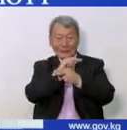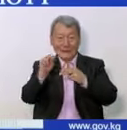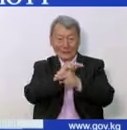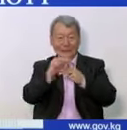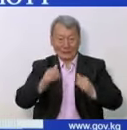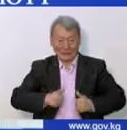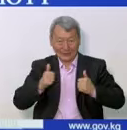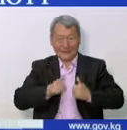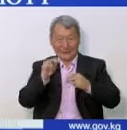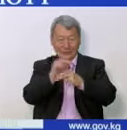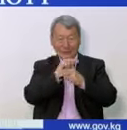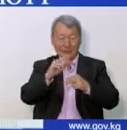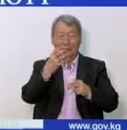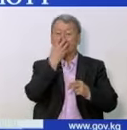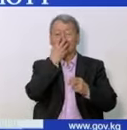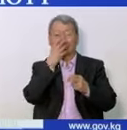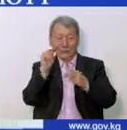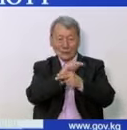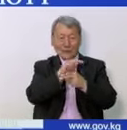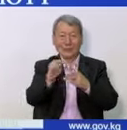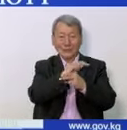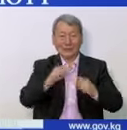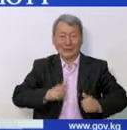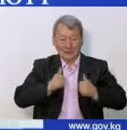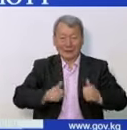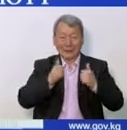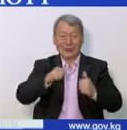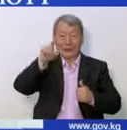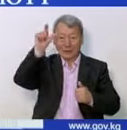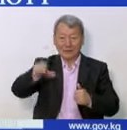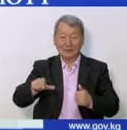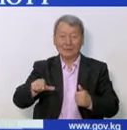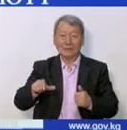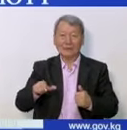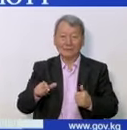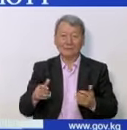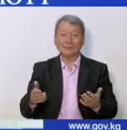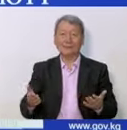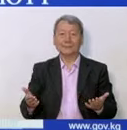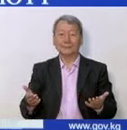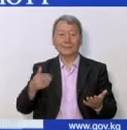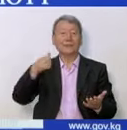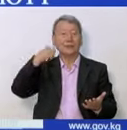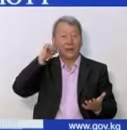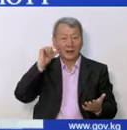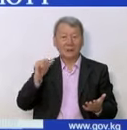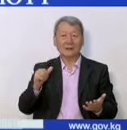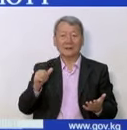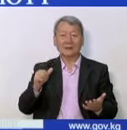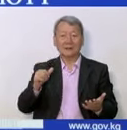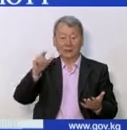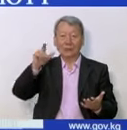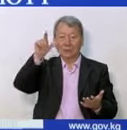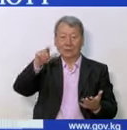на реанимационные мероприятия, больной вчера у нас